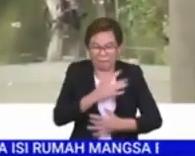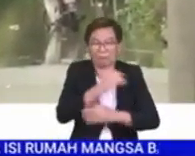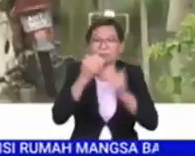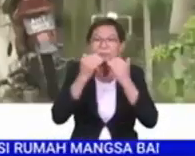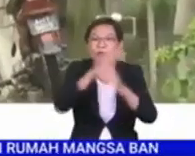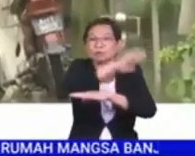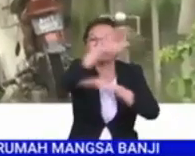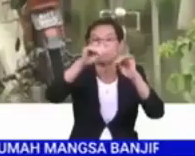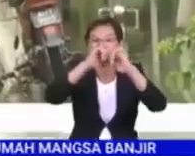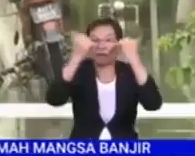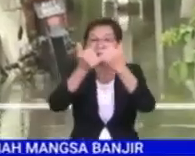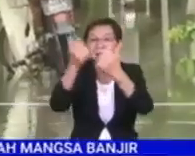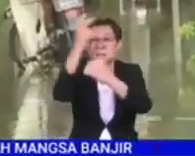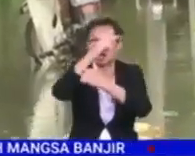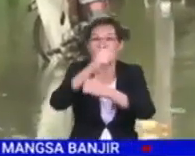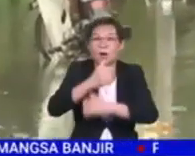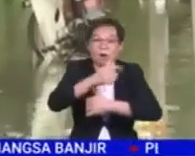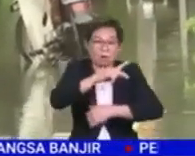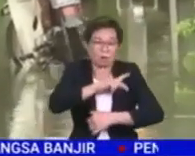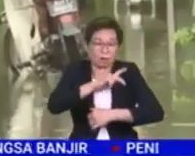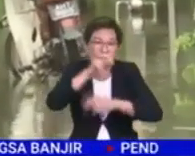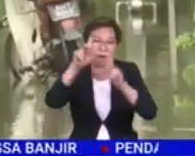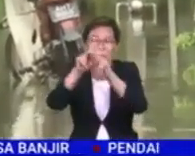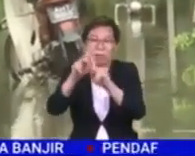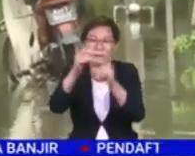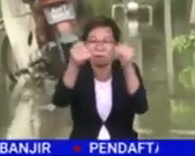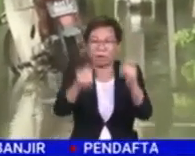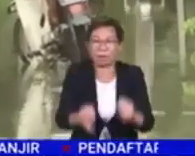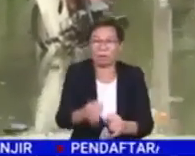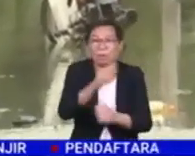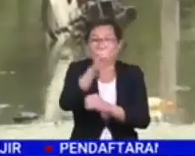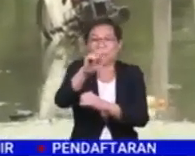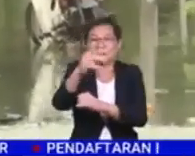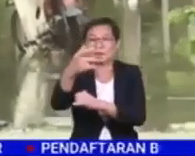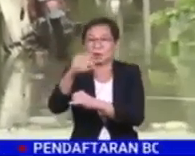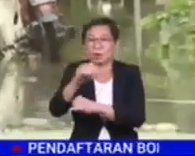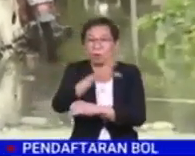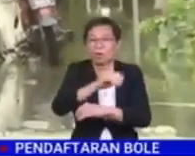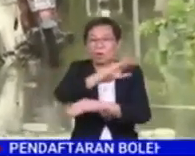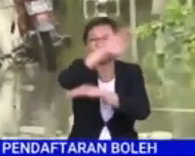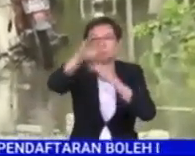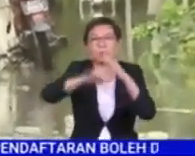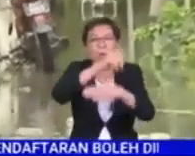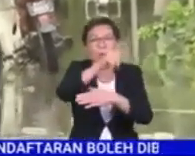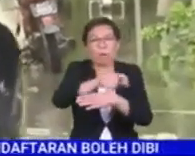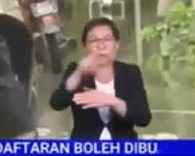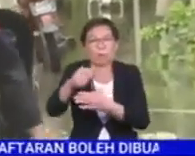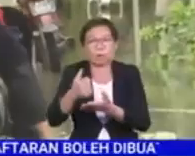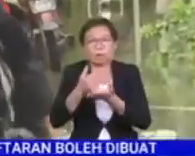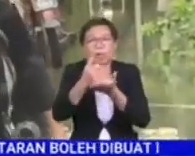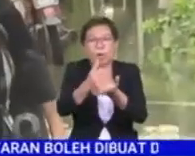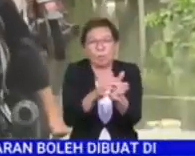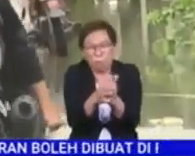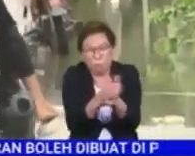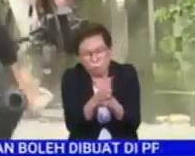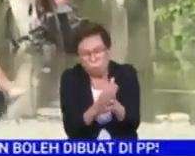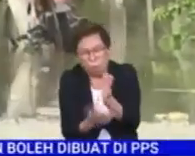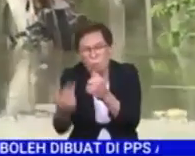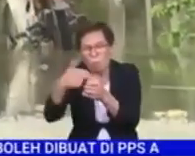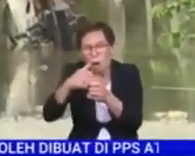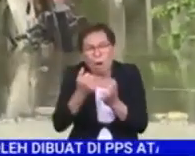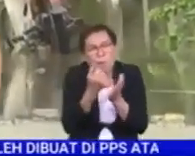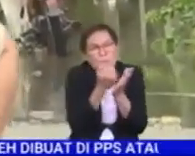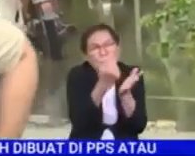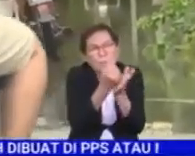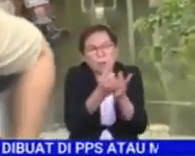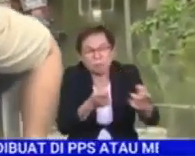semua agensi kerajaan, penghulu, individu, pertubuhan bukan kerajaan NGO dan semua pihak yang bertunggu selumus terlibat membantu